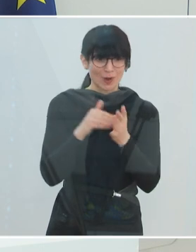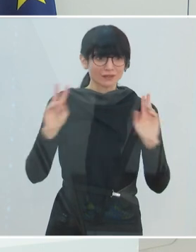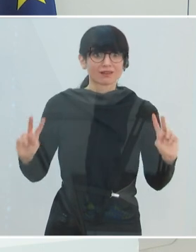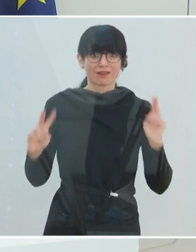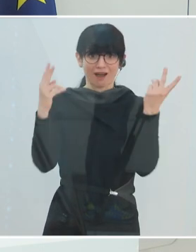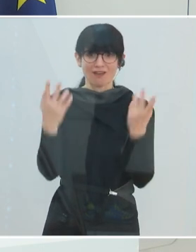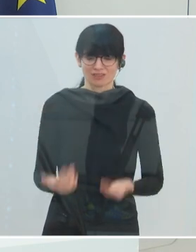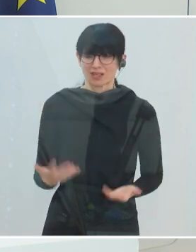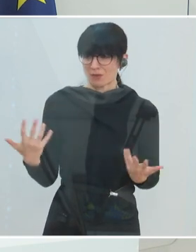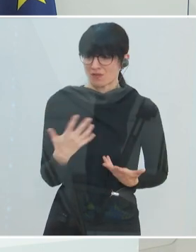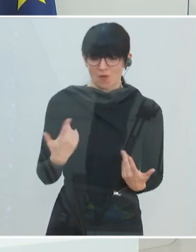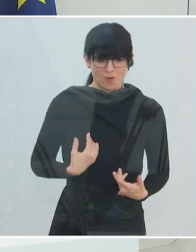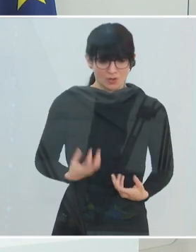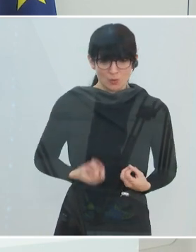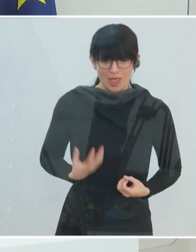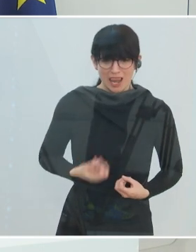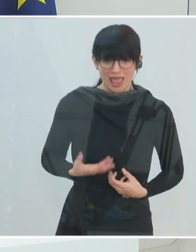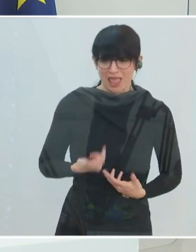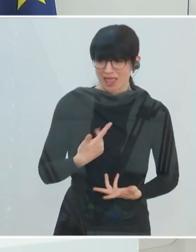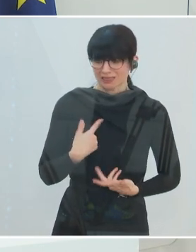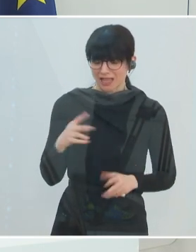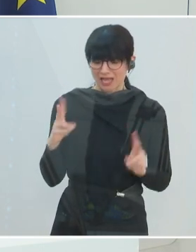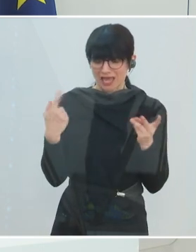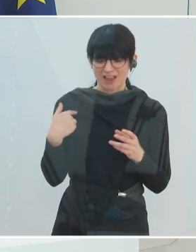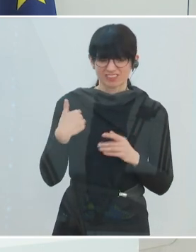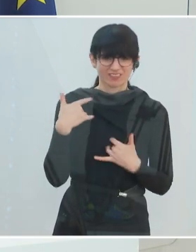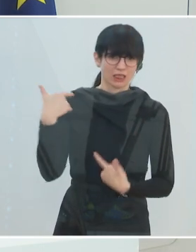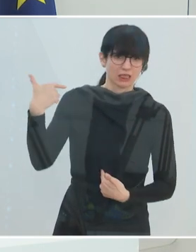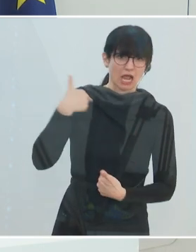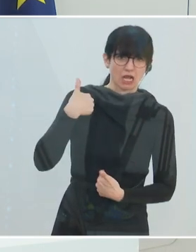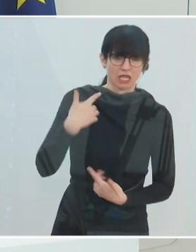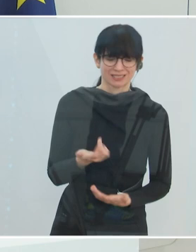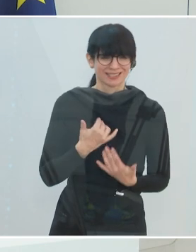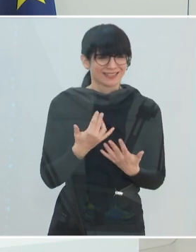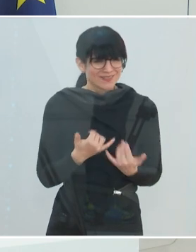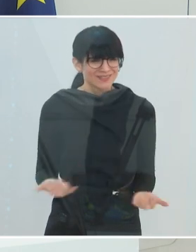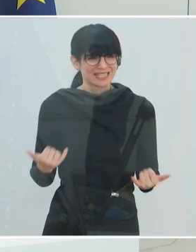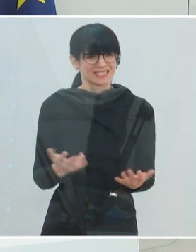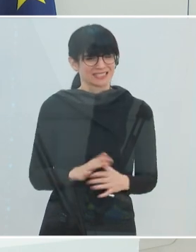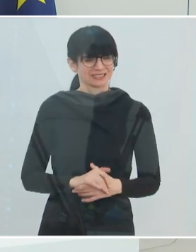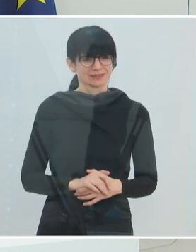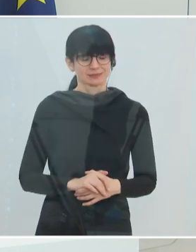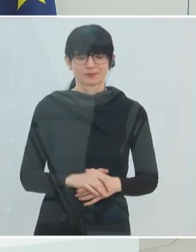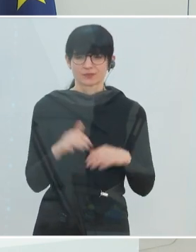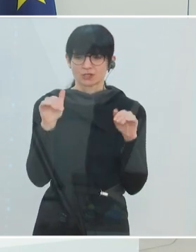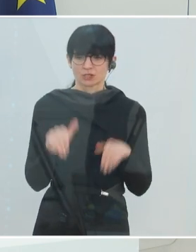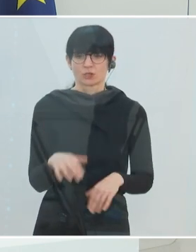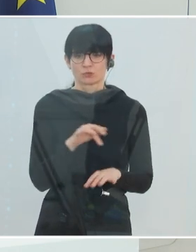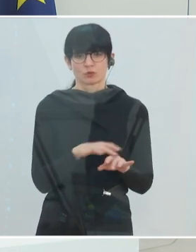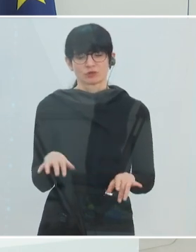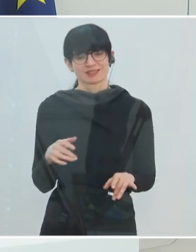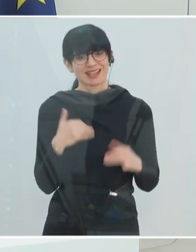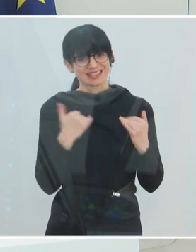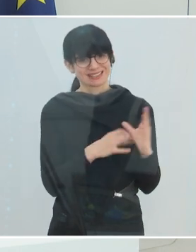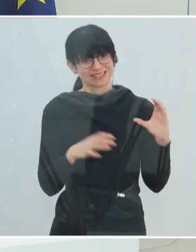sind unsere Kraftquellen? Es gibt eine Fülle von Kraftquellen, von Ressourcen, auch hier wurde es ja schon angesprochen, wir müssen uns um die bestehenden